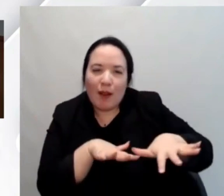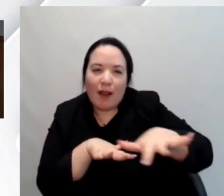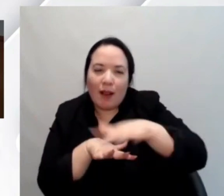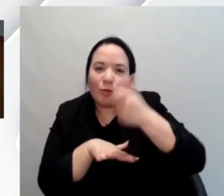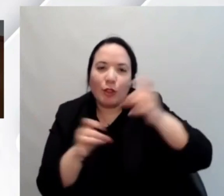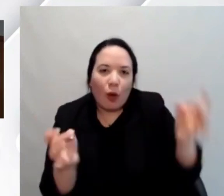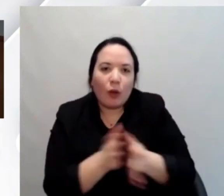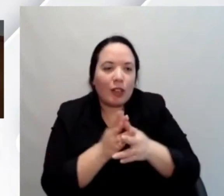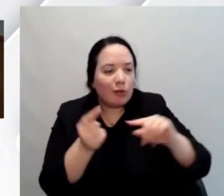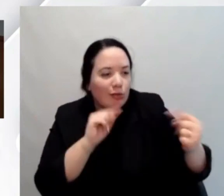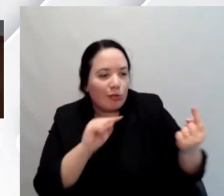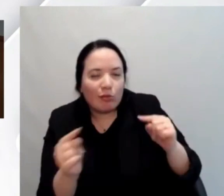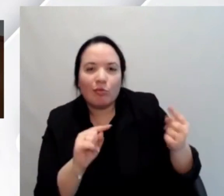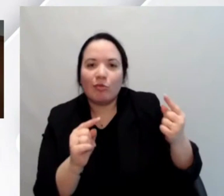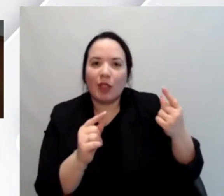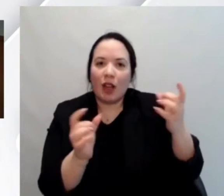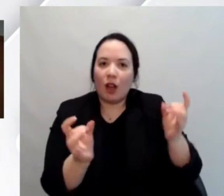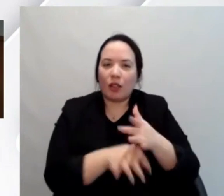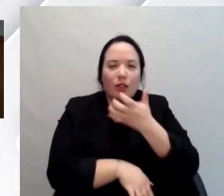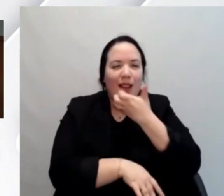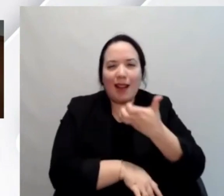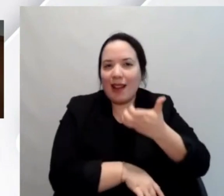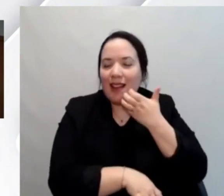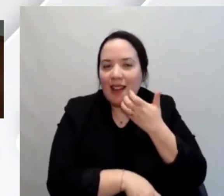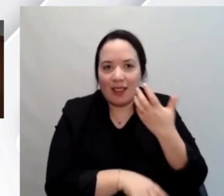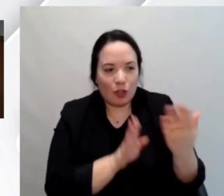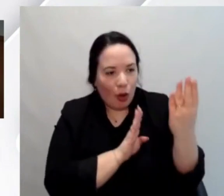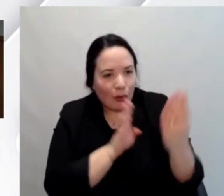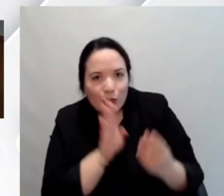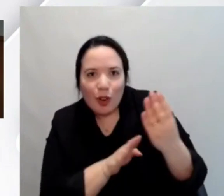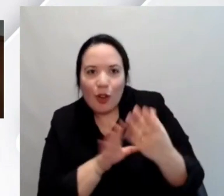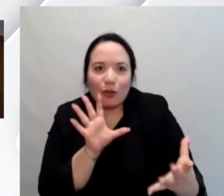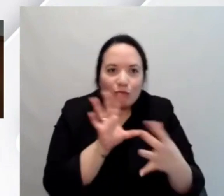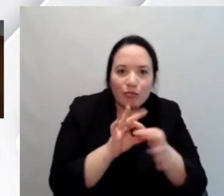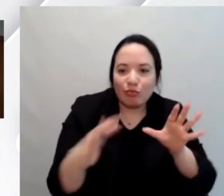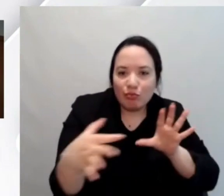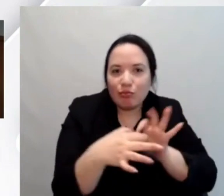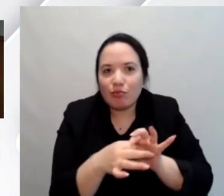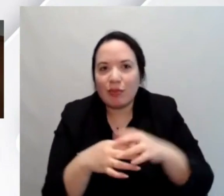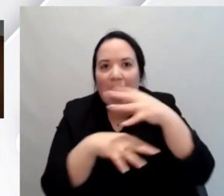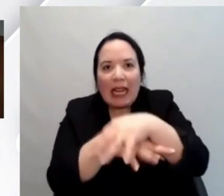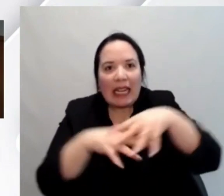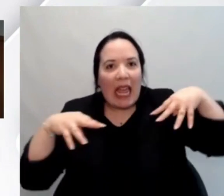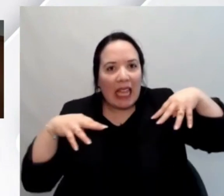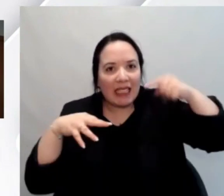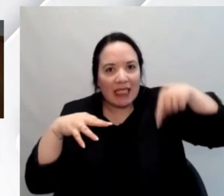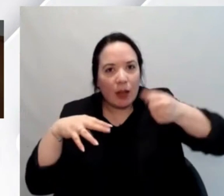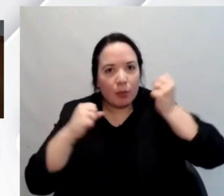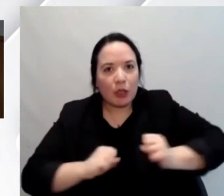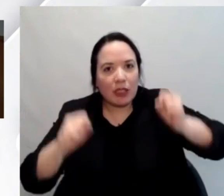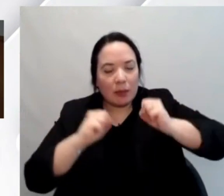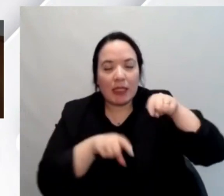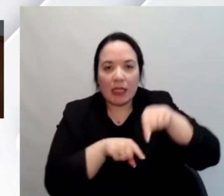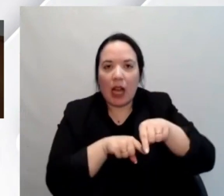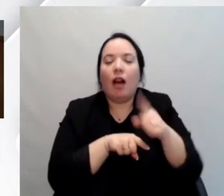'opportunità assolutamente preziosa per confrontarsi per fare per fare rete per fare network